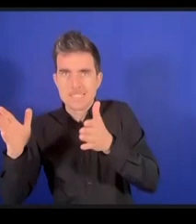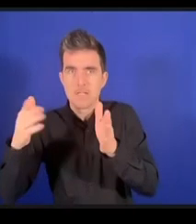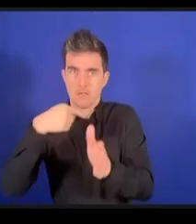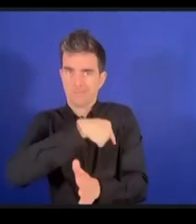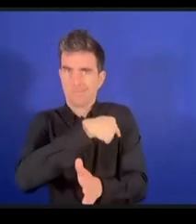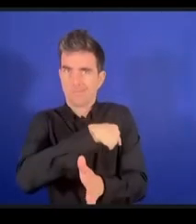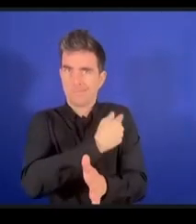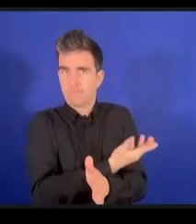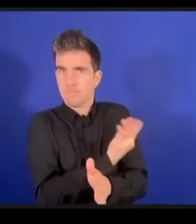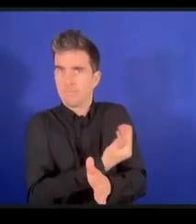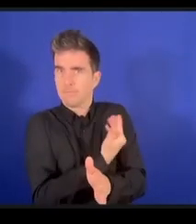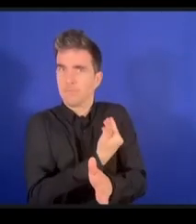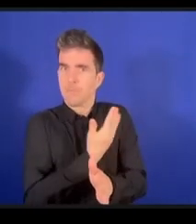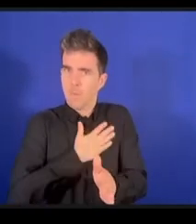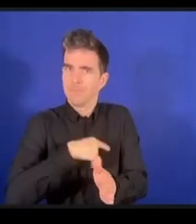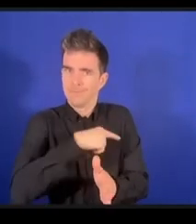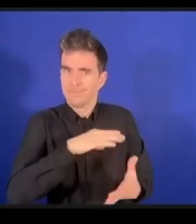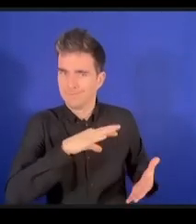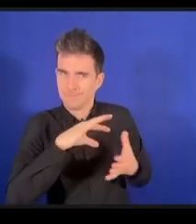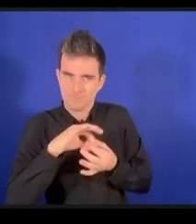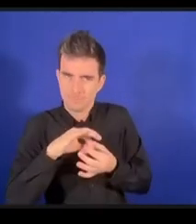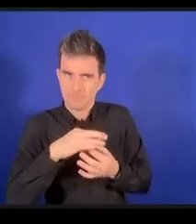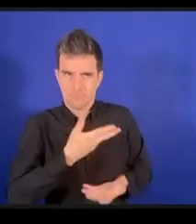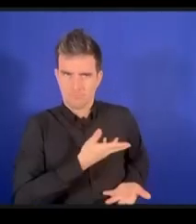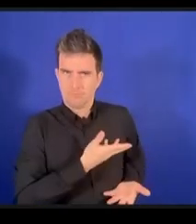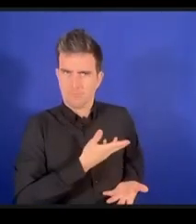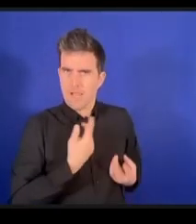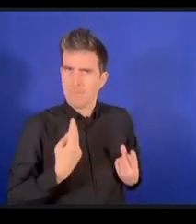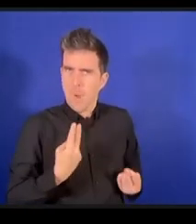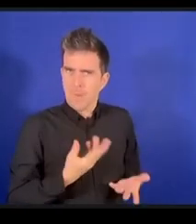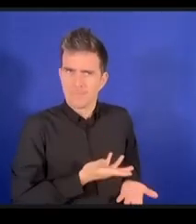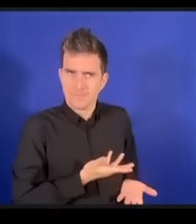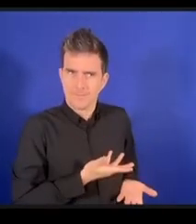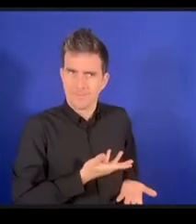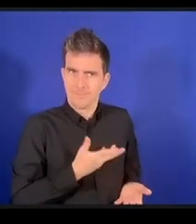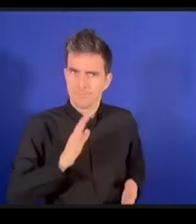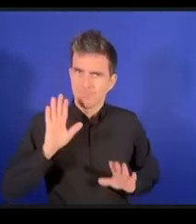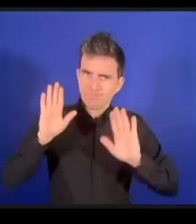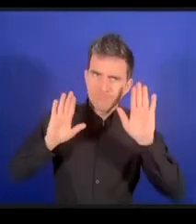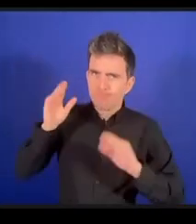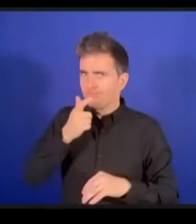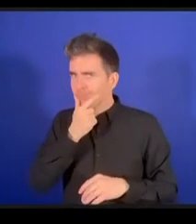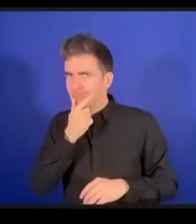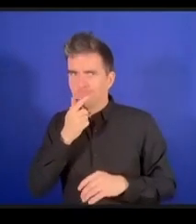un rôle majeur est à jouer à ce niveau pour façonner l'internet